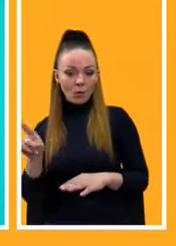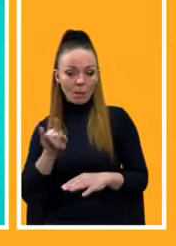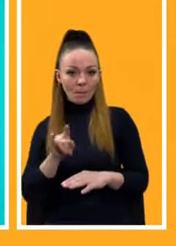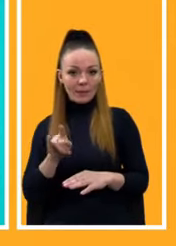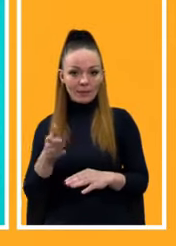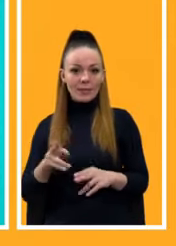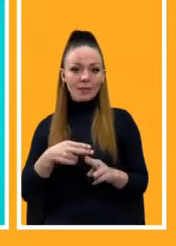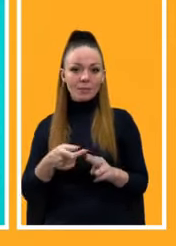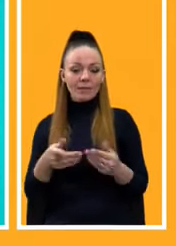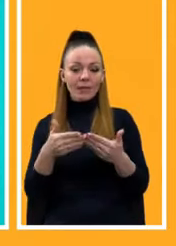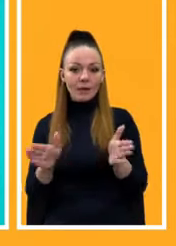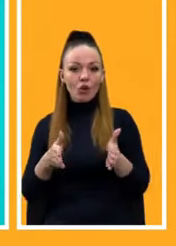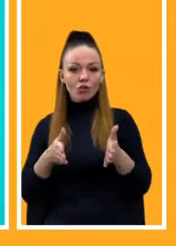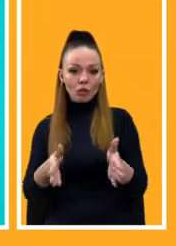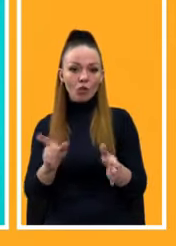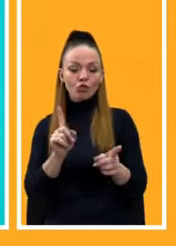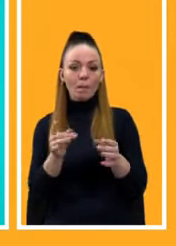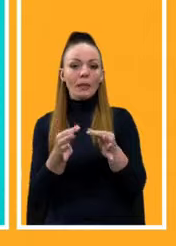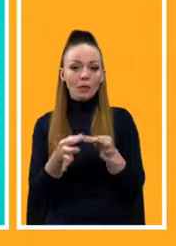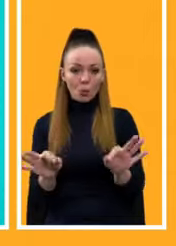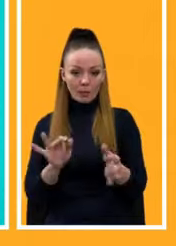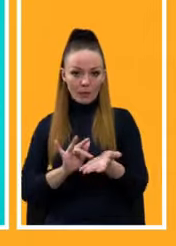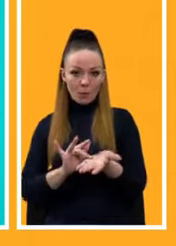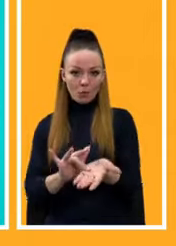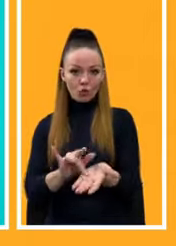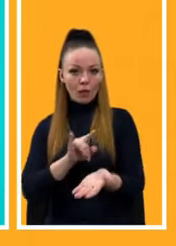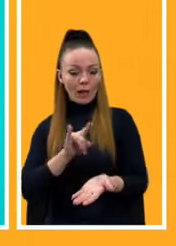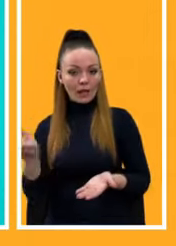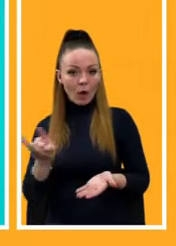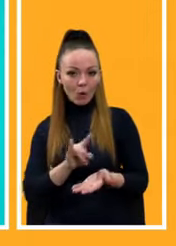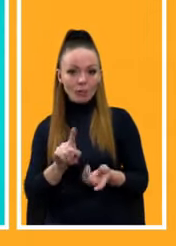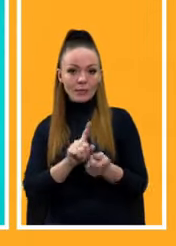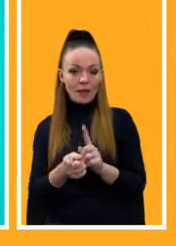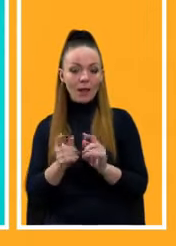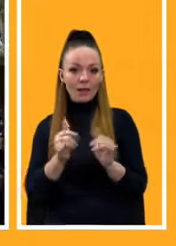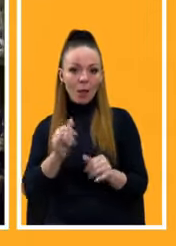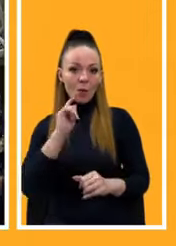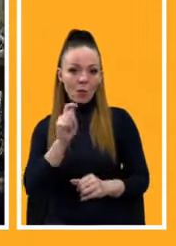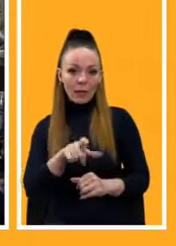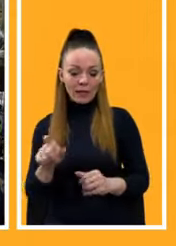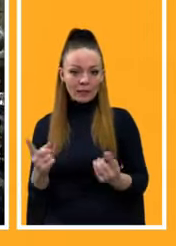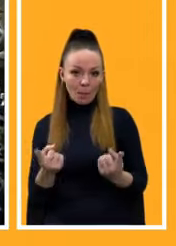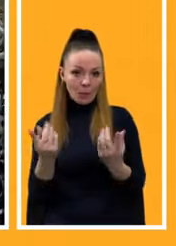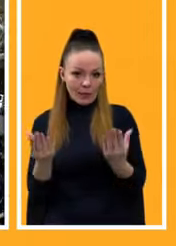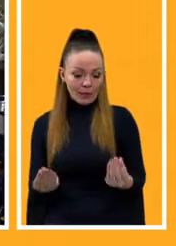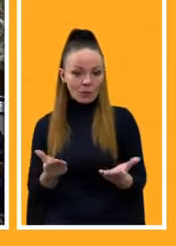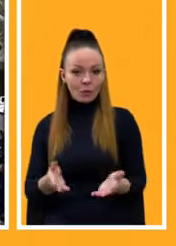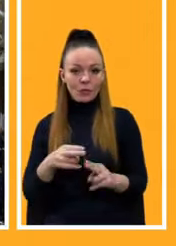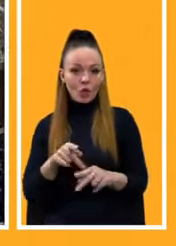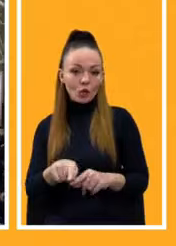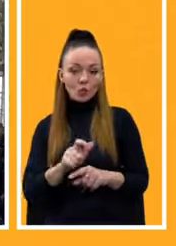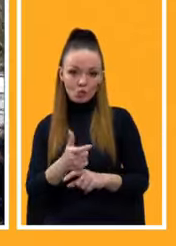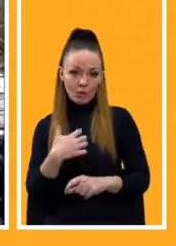Він відкриває шлях до того, щоб доступність подорожей літаком стала для українців буденністю. І це дуже важливо, тому що це